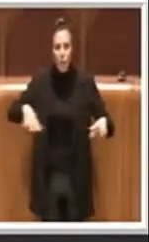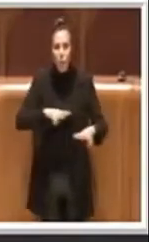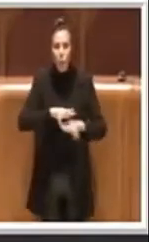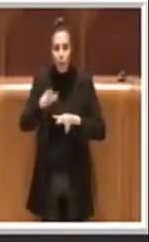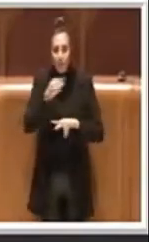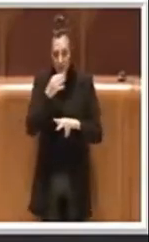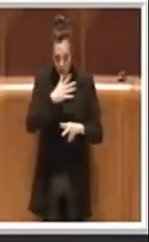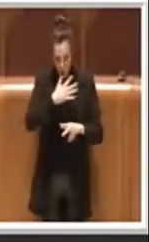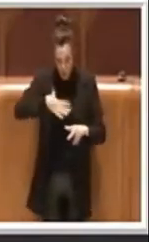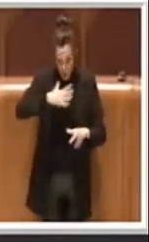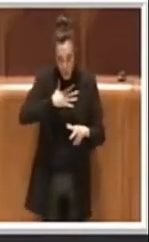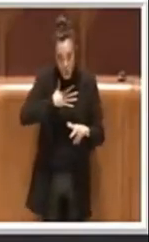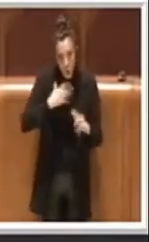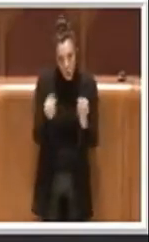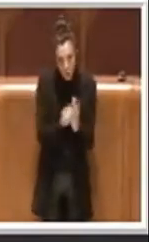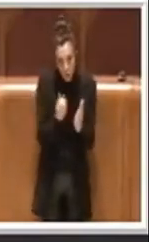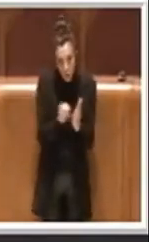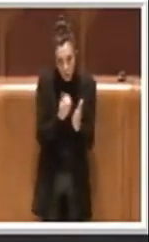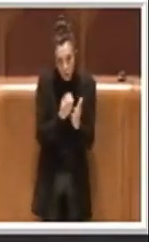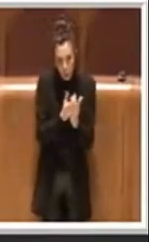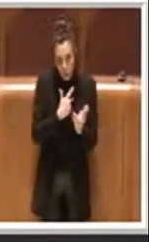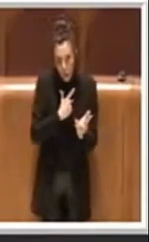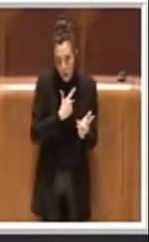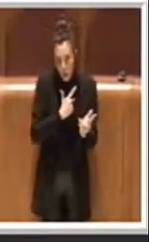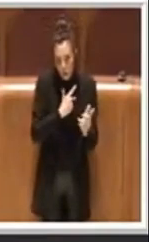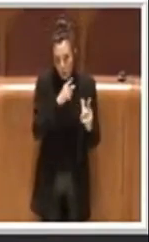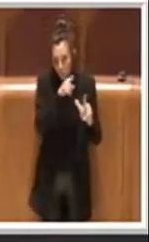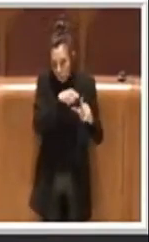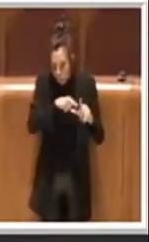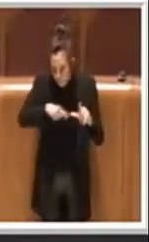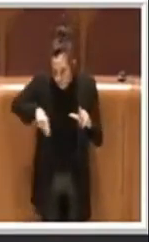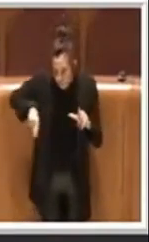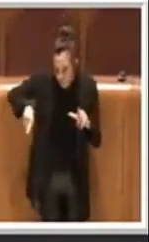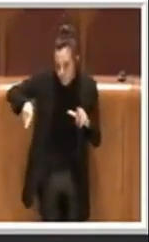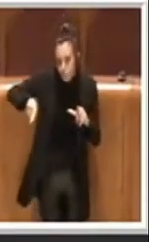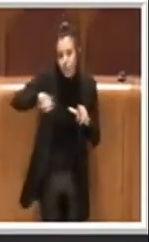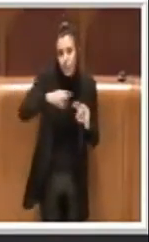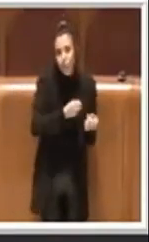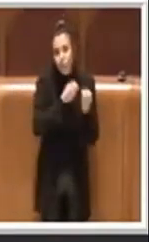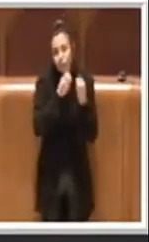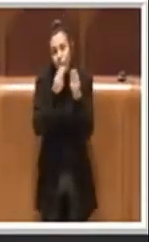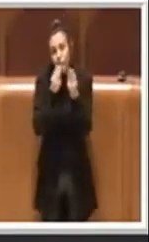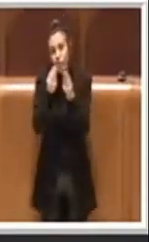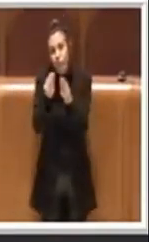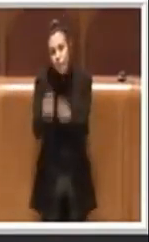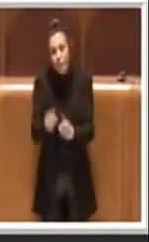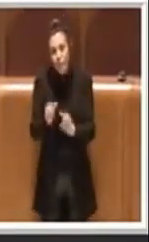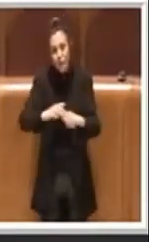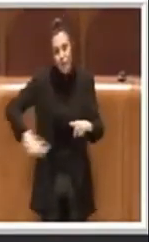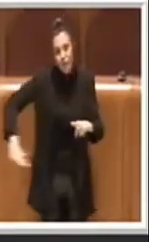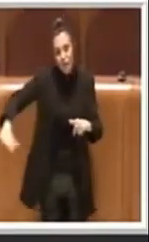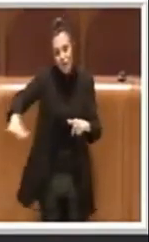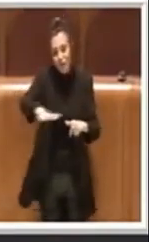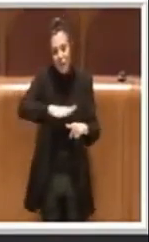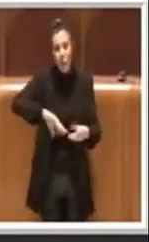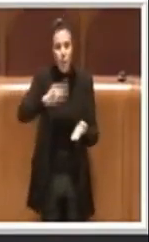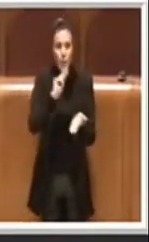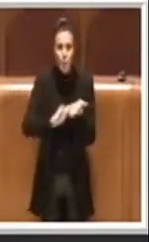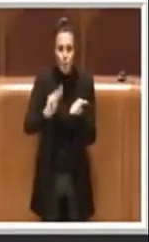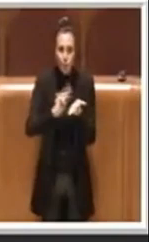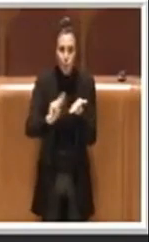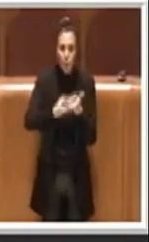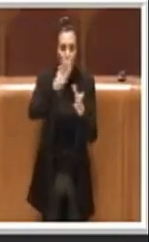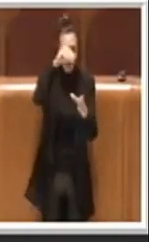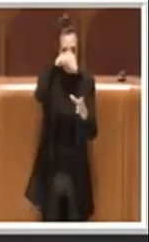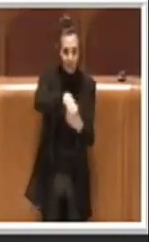produciamo lo reinseriamo ovviamente nella realtà cittadina, nella realtà anche poi alla fine delle scuole. Infatti crediamo